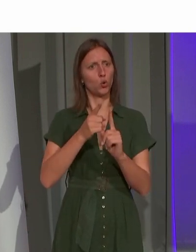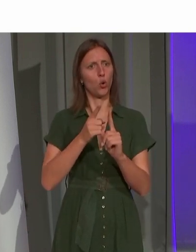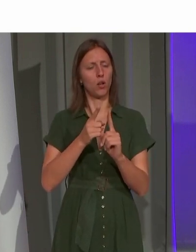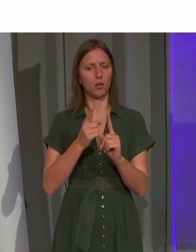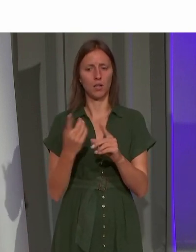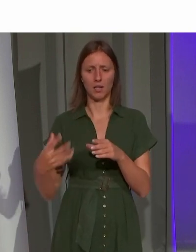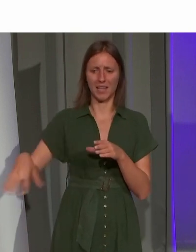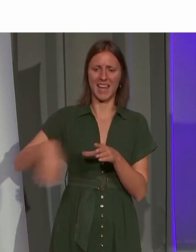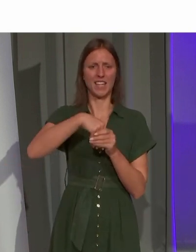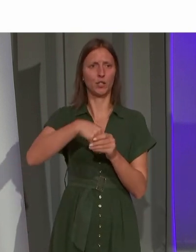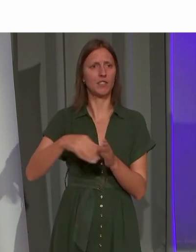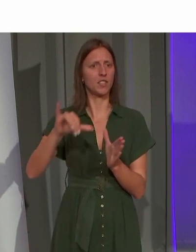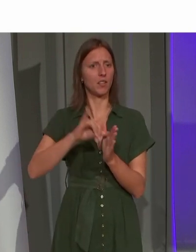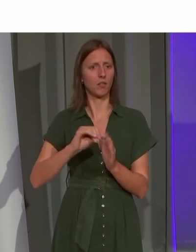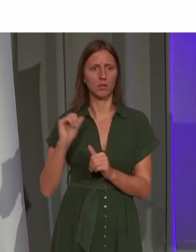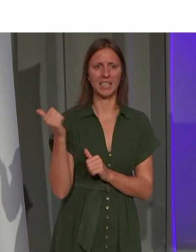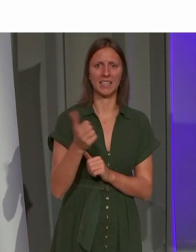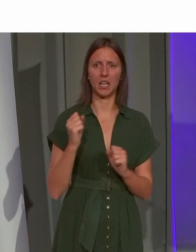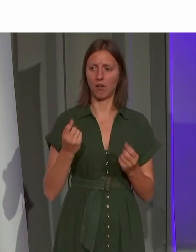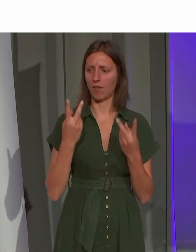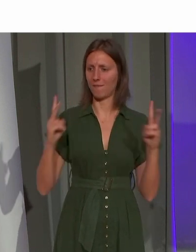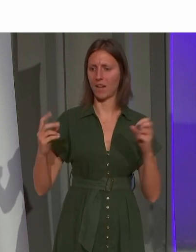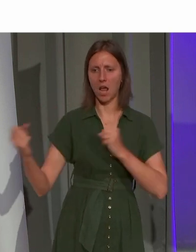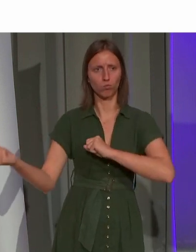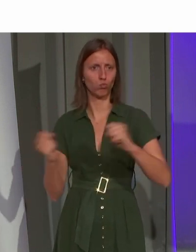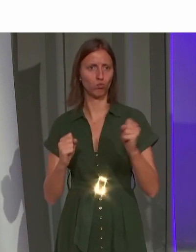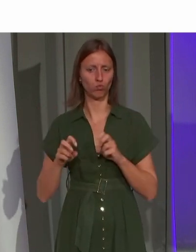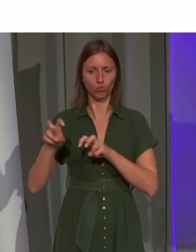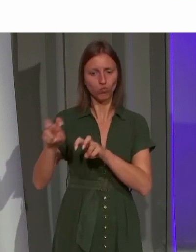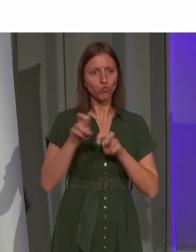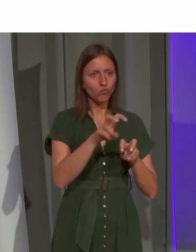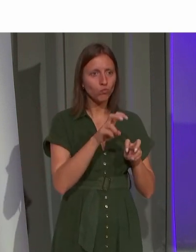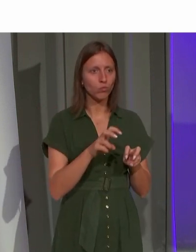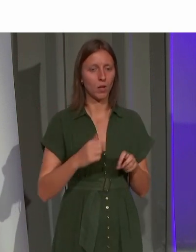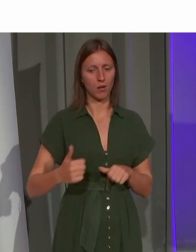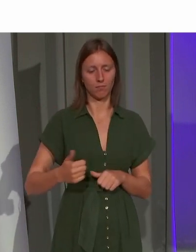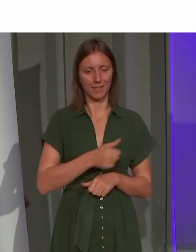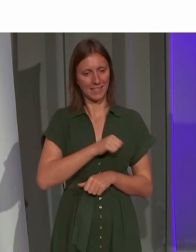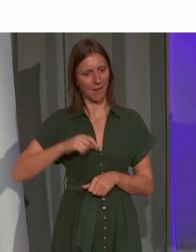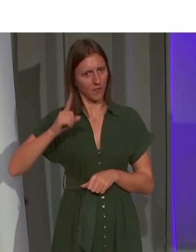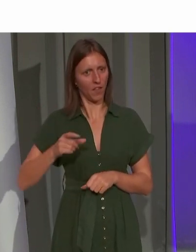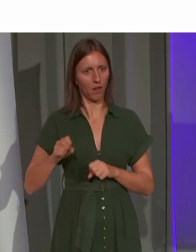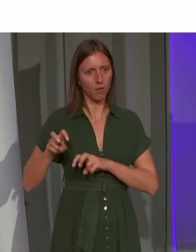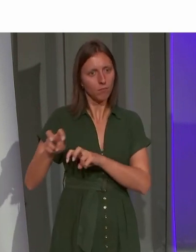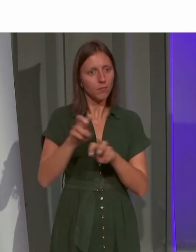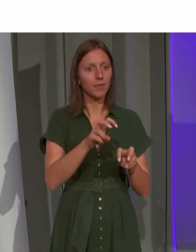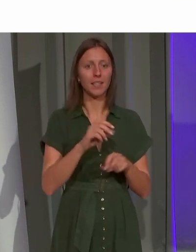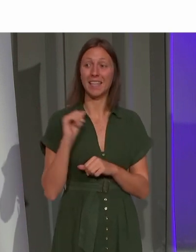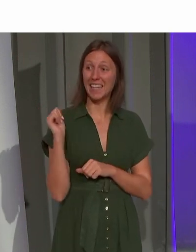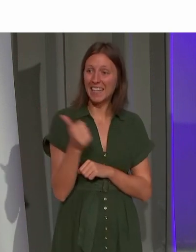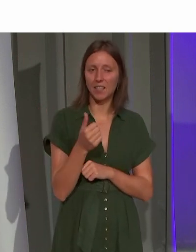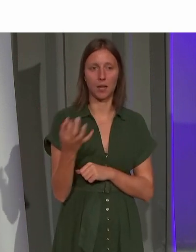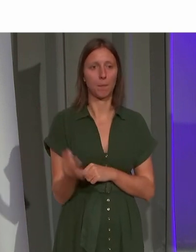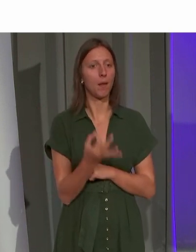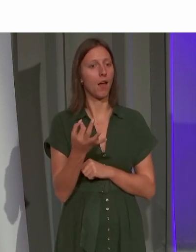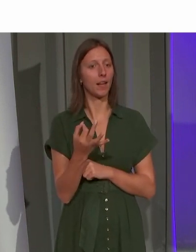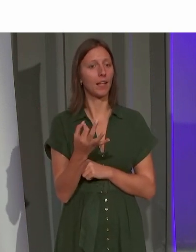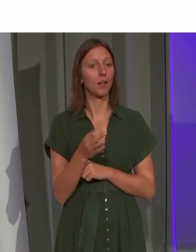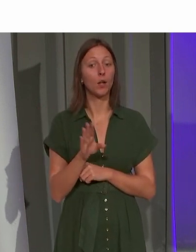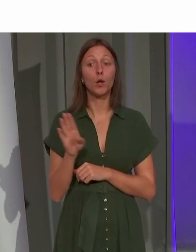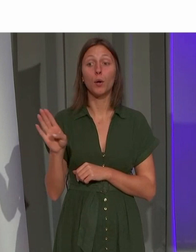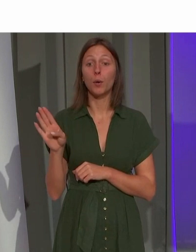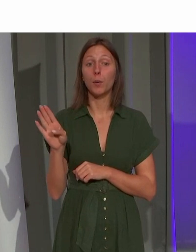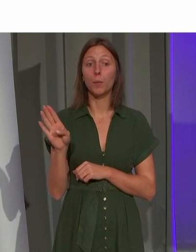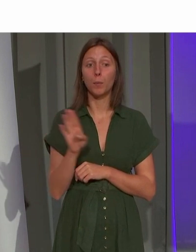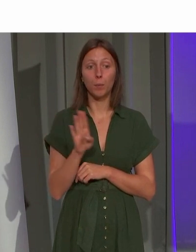iedereen zich vrij kan bewegen, mobiel kan bewegen, autonoom kan bewegen, waarin iedereen meetelt. En Brugge heeft